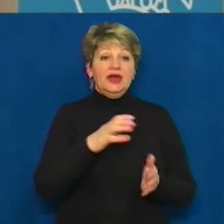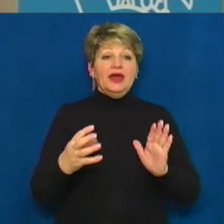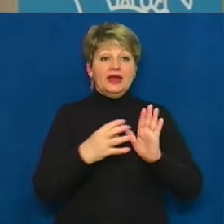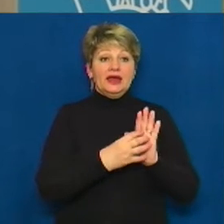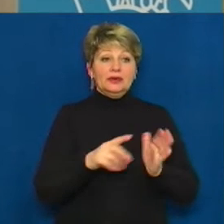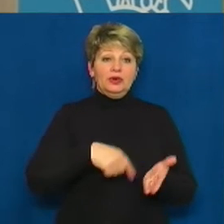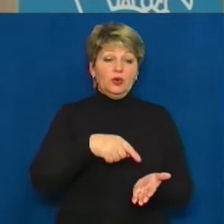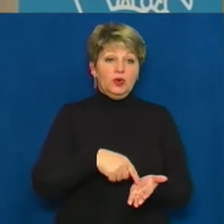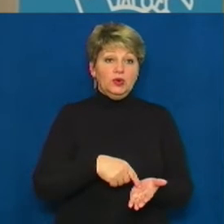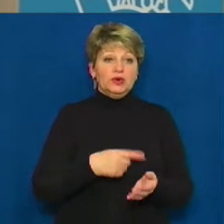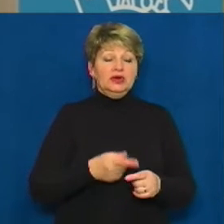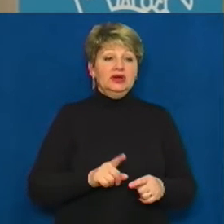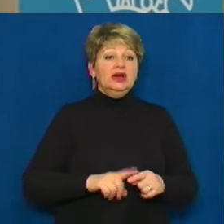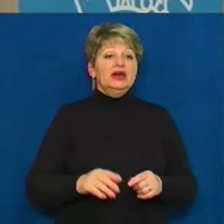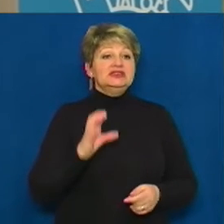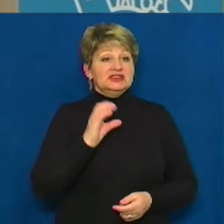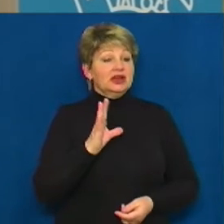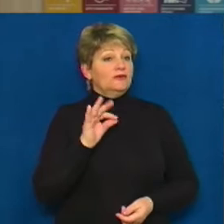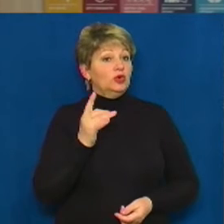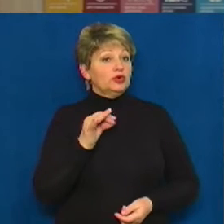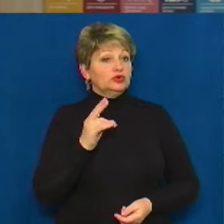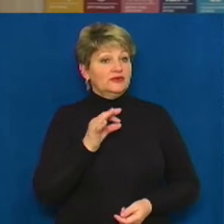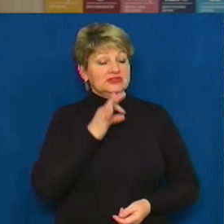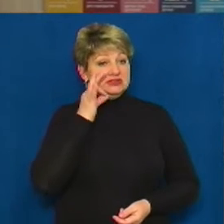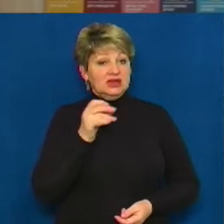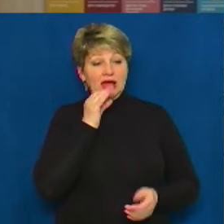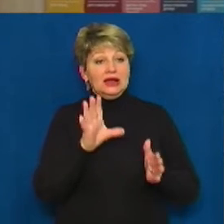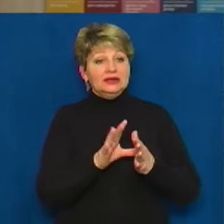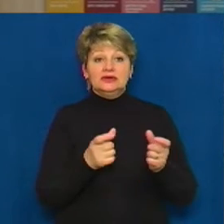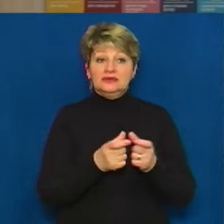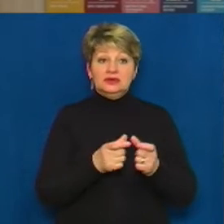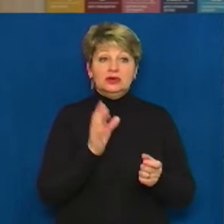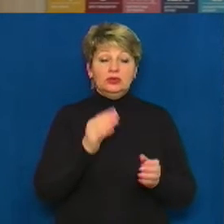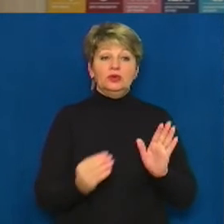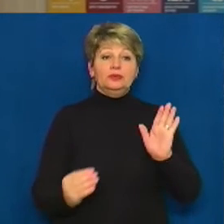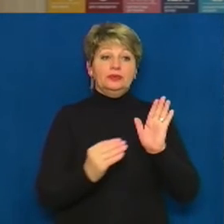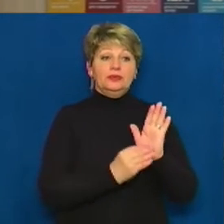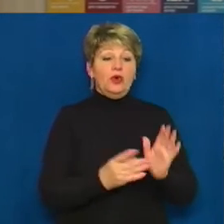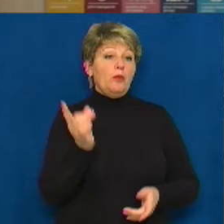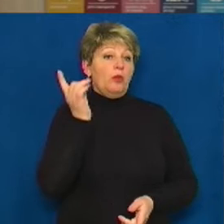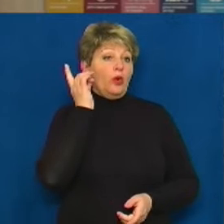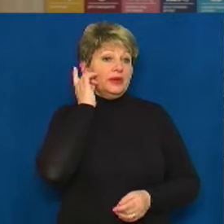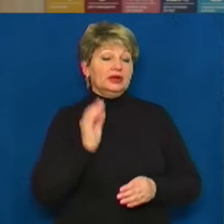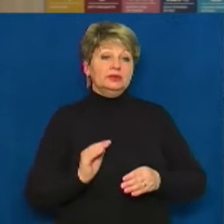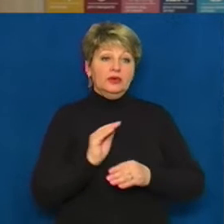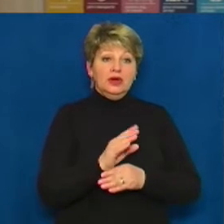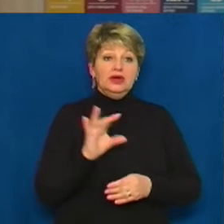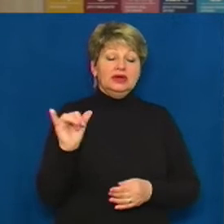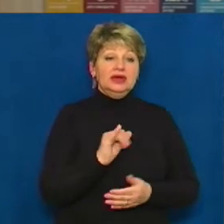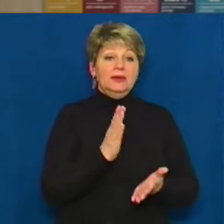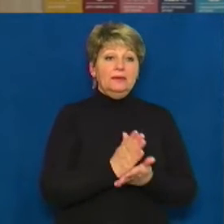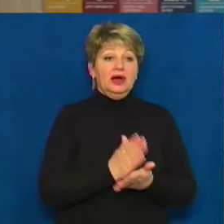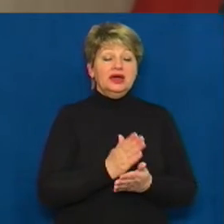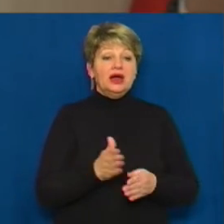освіти та гументарної політики Сергій Воронов зазначив, що електронний квиток буде розміщений у мобільному додатку та матиме розділ